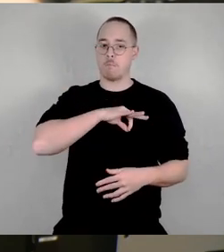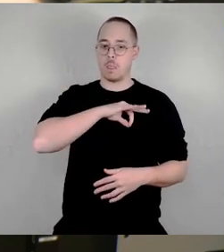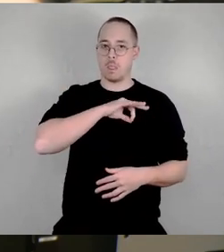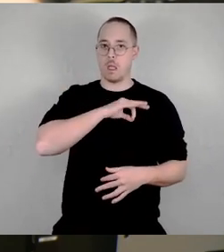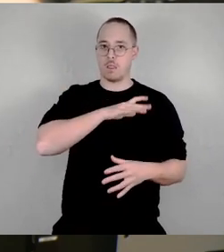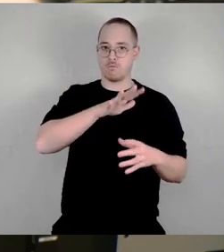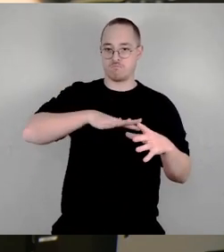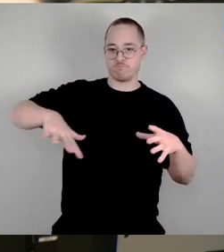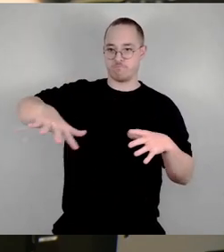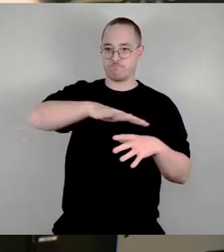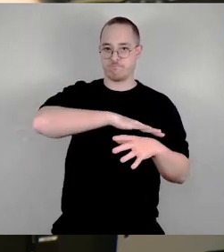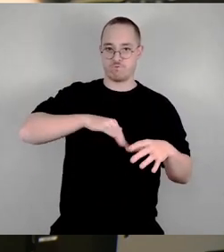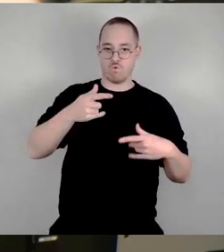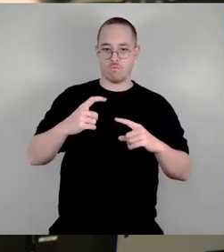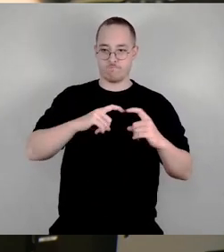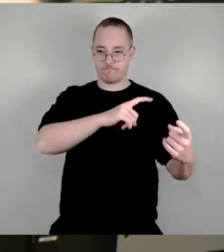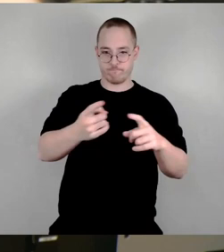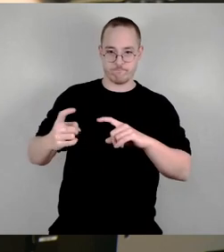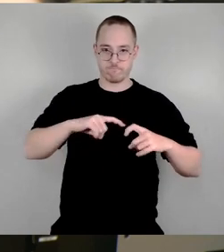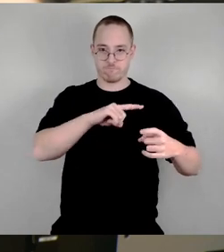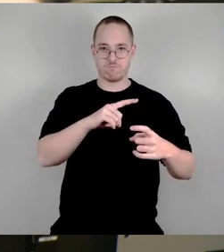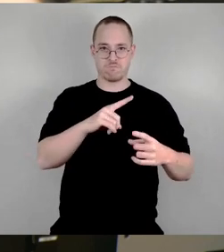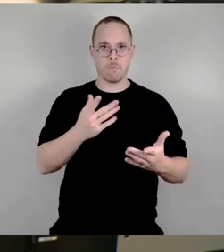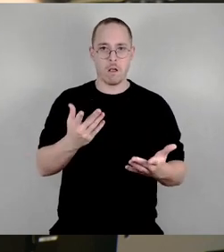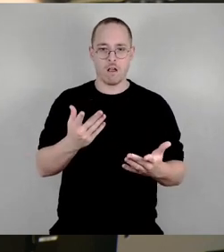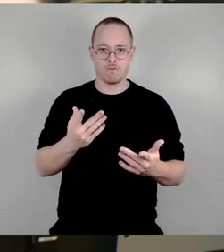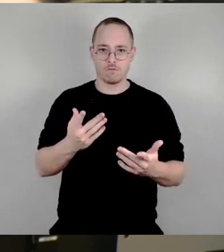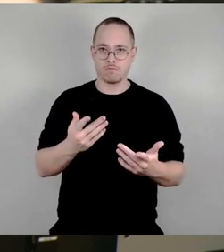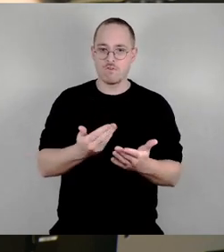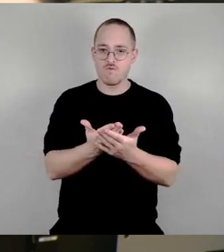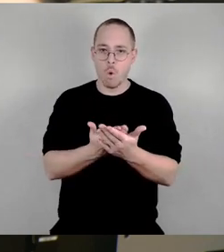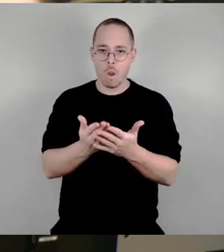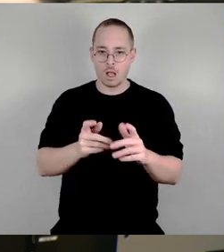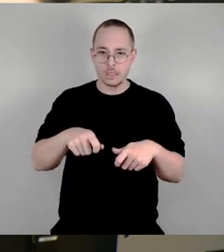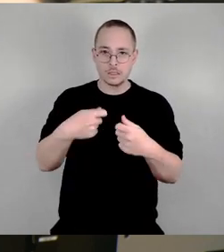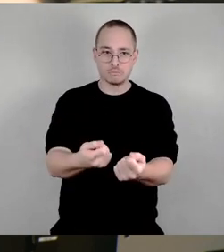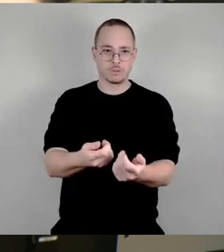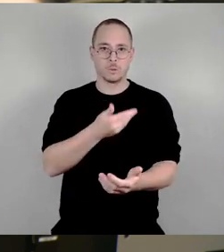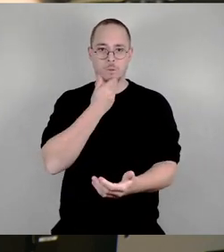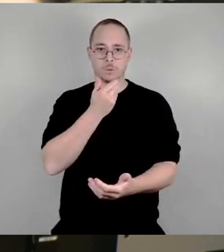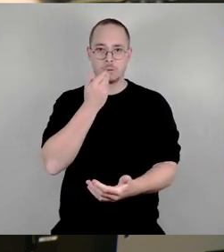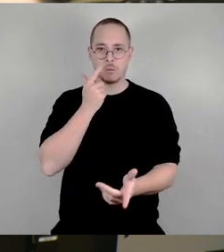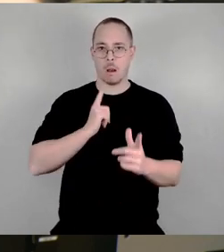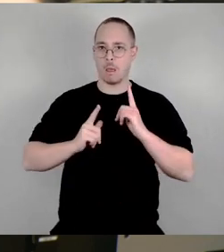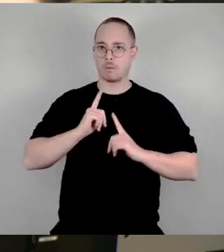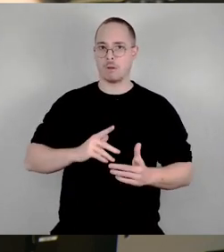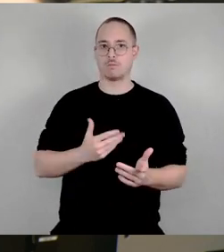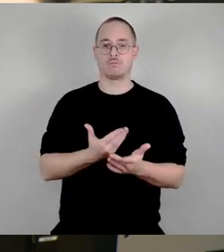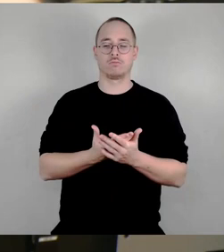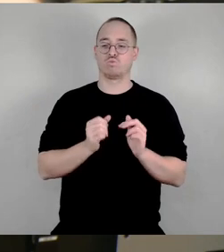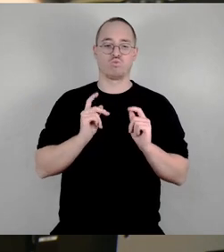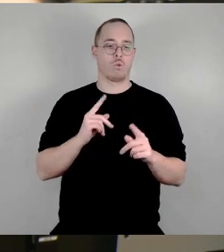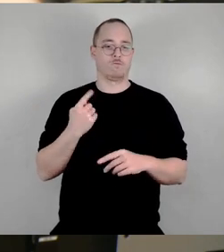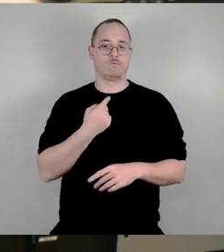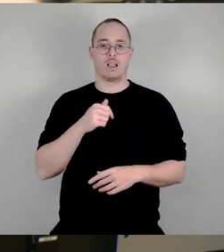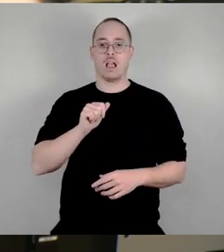Vorlage zustande. Es hat sehr lange gedauert, was uns dazu veranlasst hat, natürlich wieder vorzubrechen und zu sagen, jetzt aber mal kommt